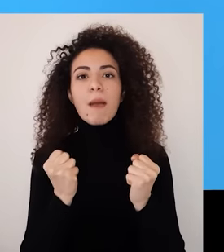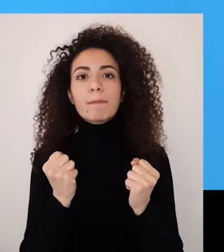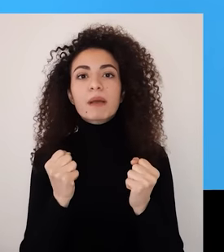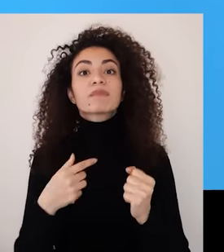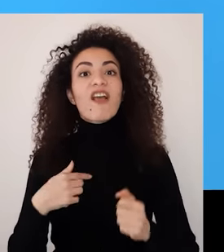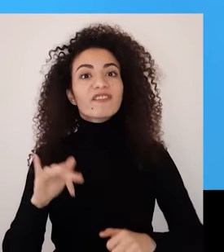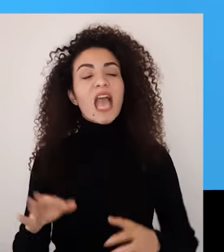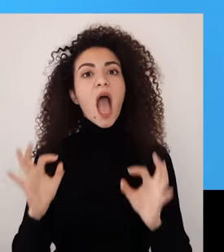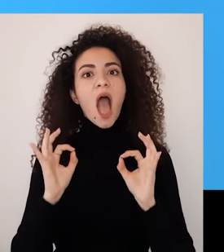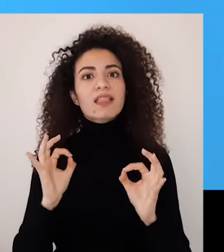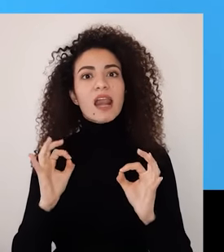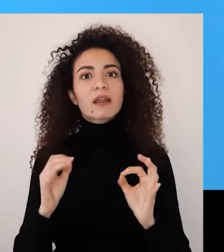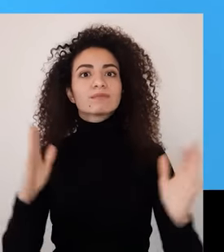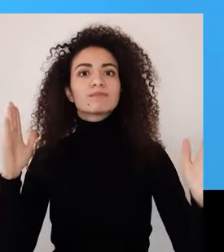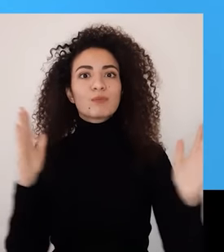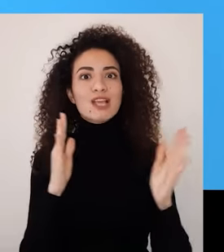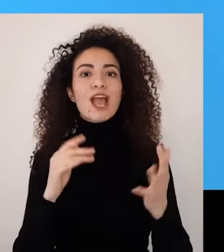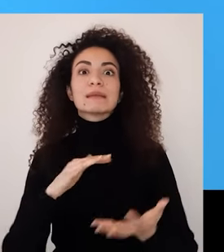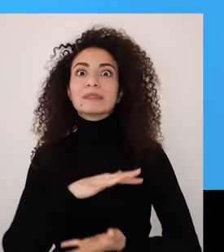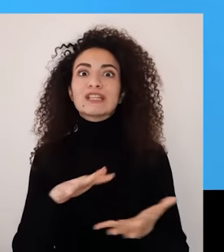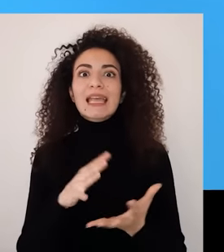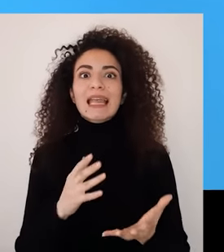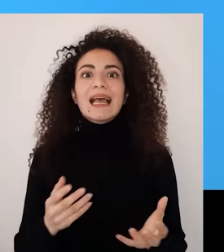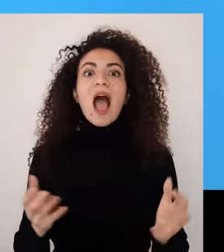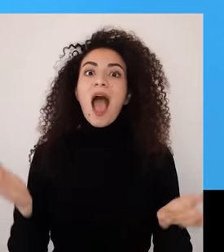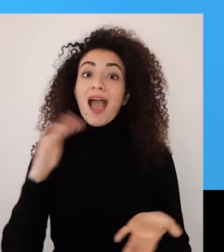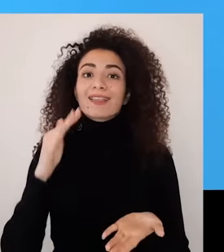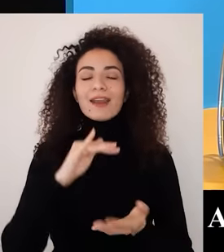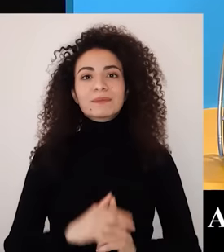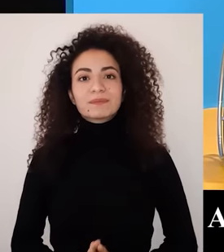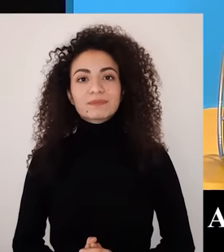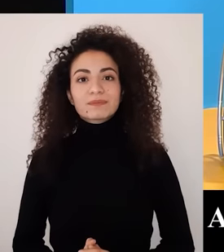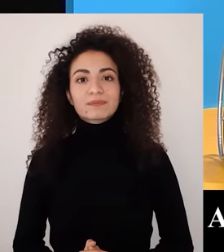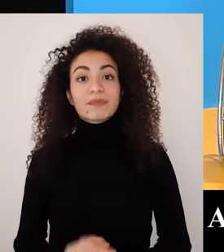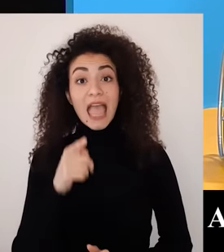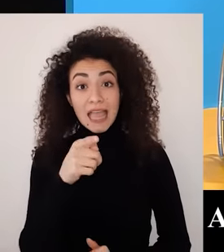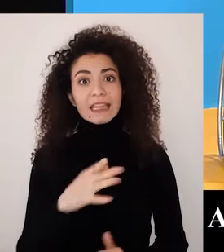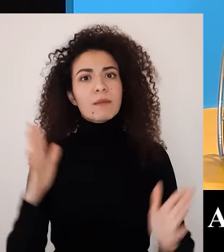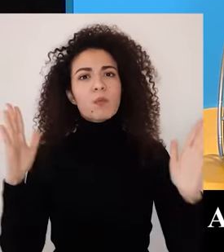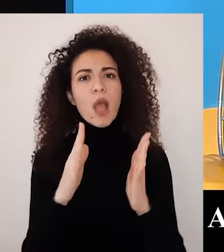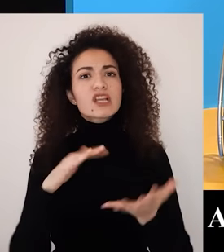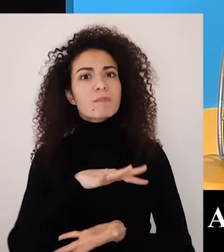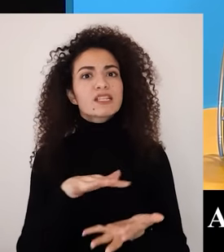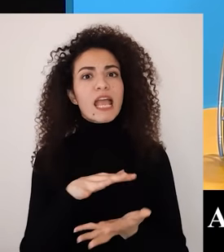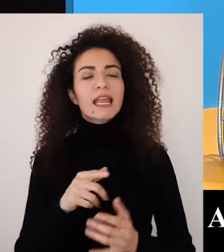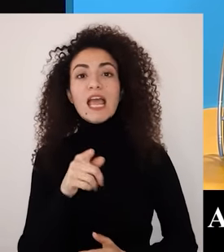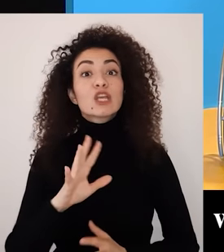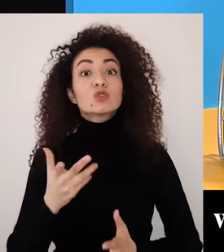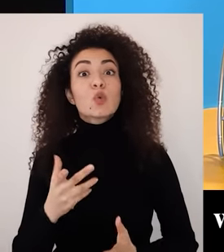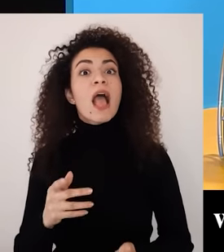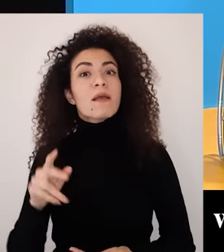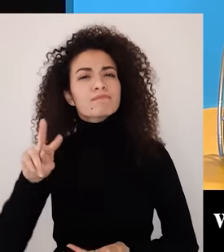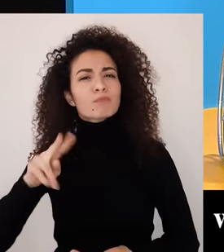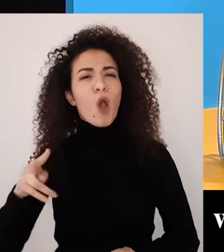بيصير خطر الارتطام بصخور أي الأزمات أكبر وإنت عند مواجهة مشكلة أو تحدي